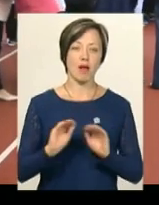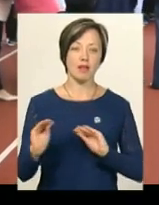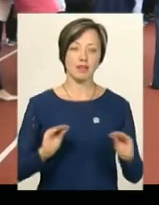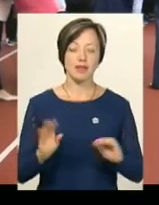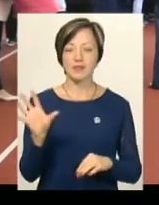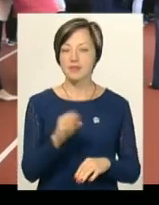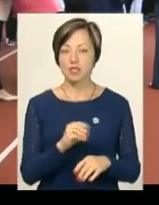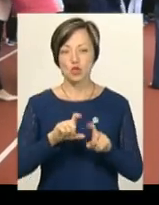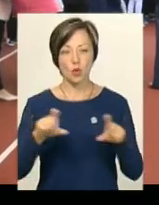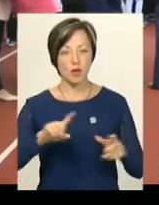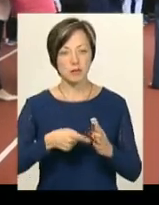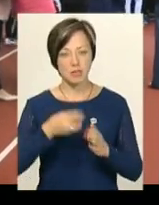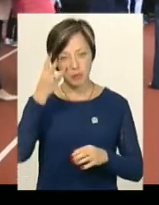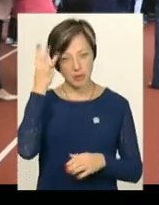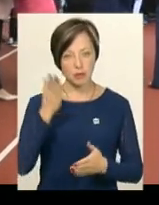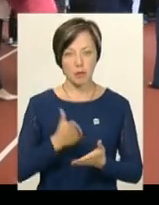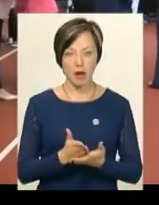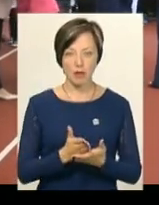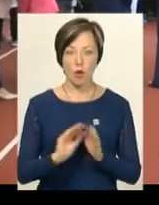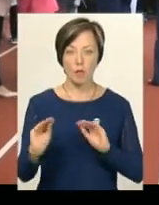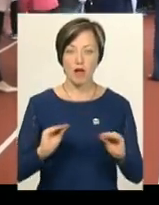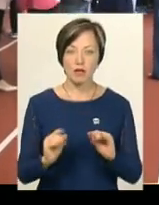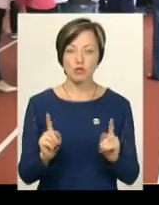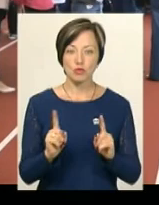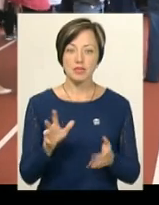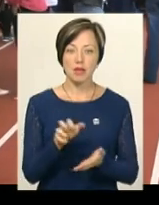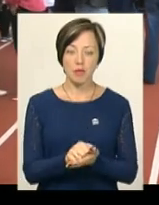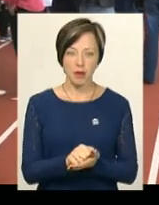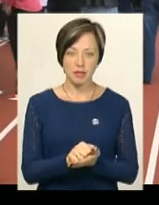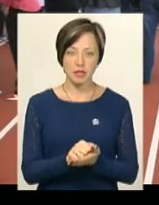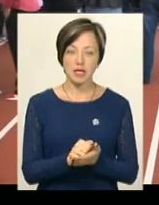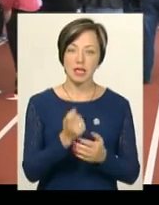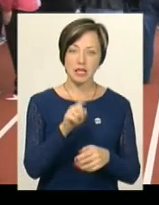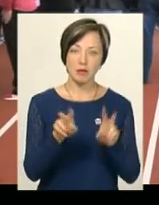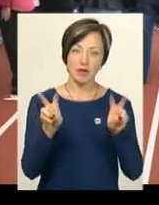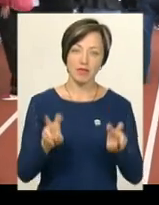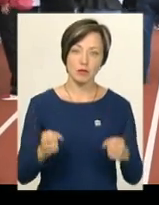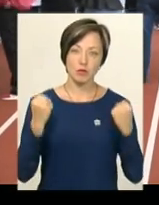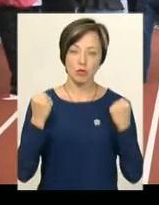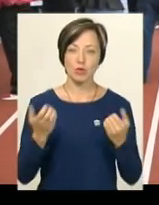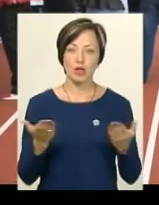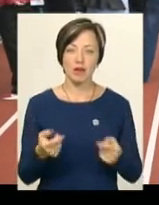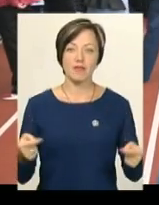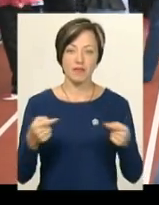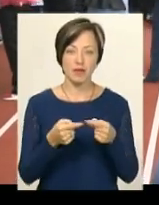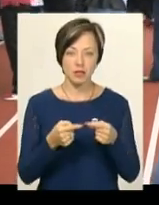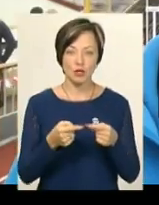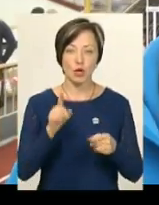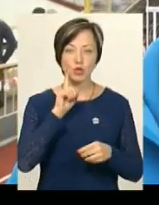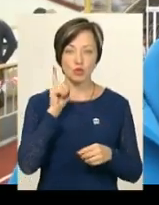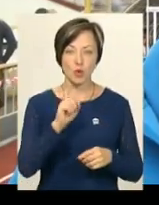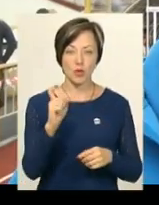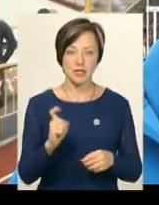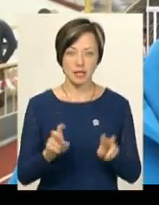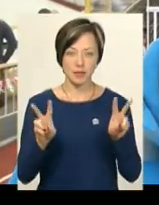сьогодні всі школи міста Хмельницького мають обладнання для того, щоб займатися тими видами спорту, які визначені в проєкті «Джуніор-Зет».